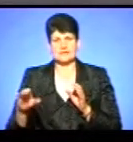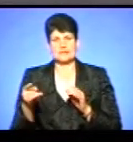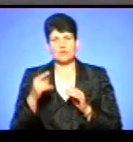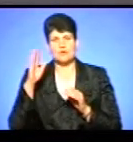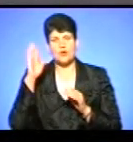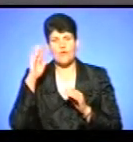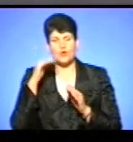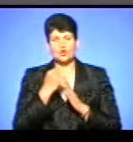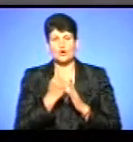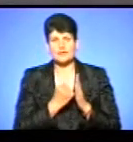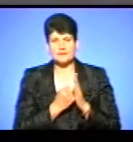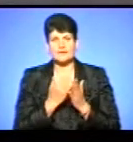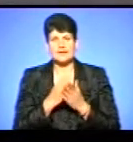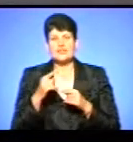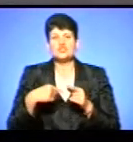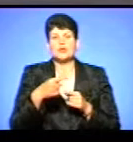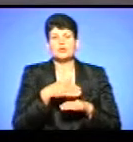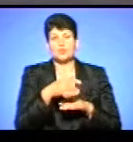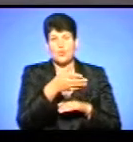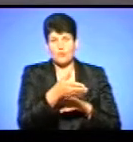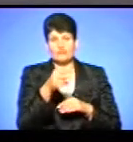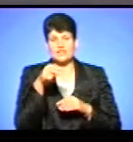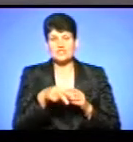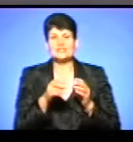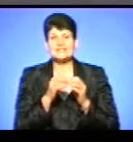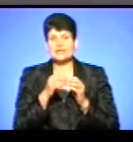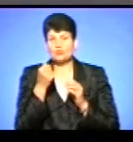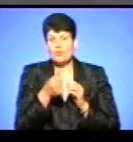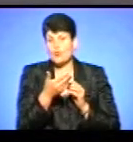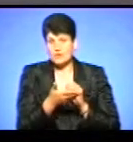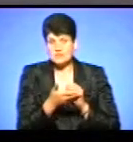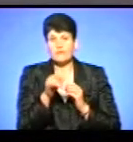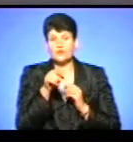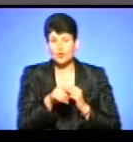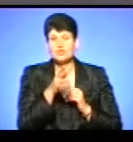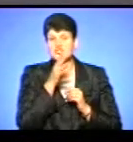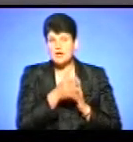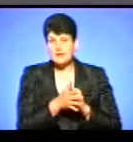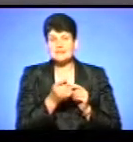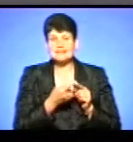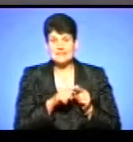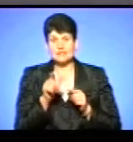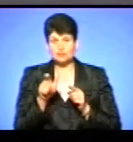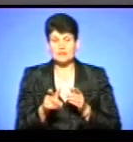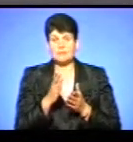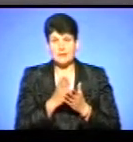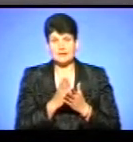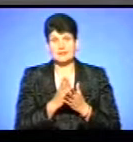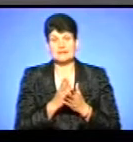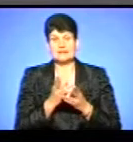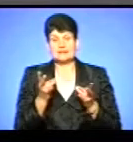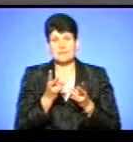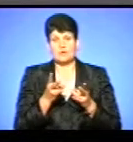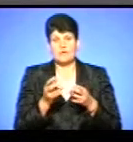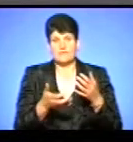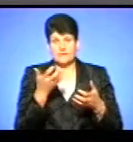-Водоканал, яка знаходиться через дорогу. Ще у 2010 році. Тобто в той час ці громадяни мали, треба було перерити дорогу